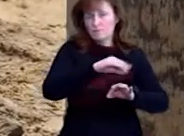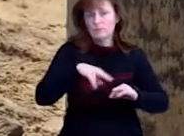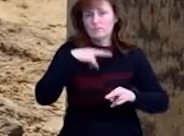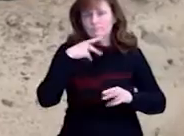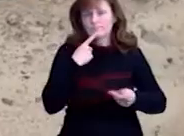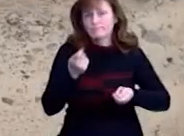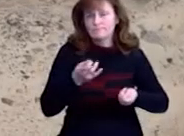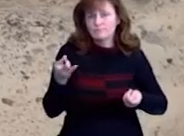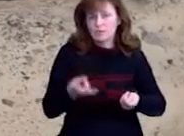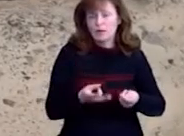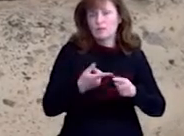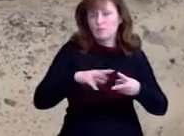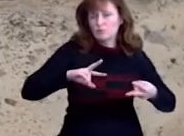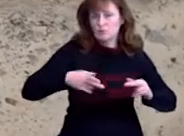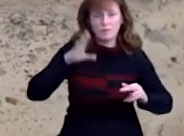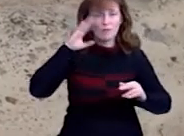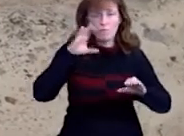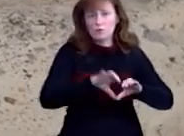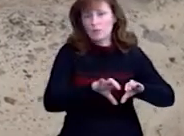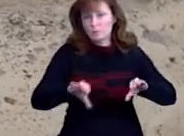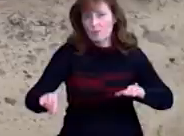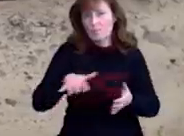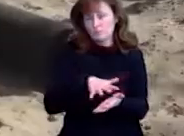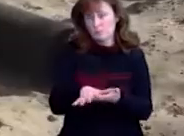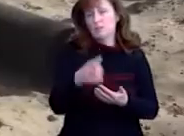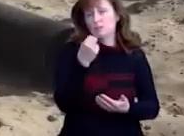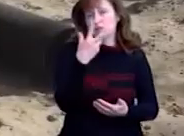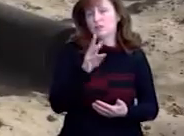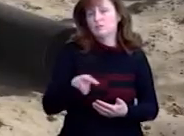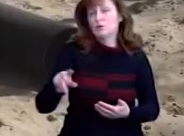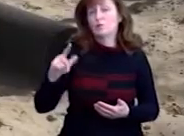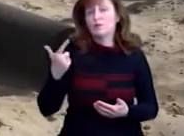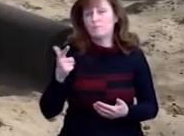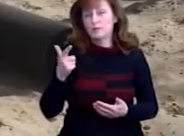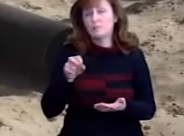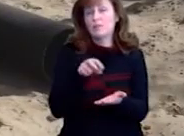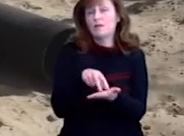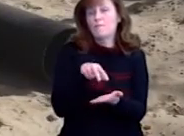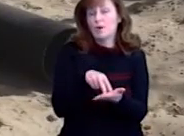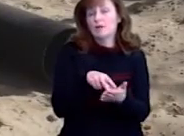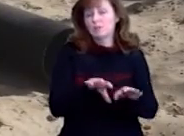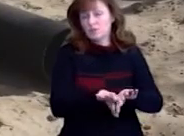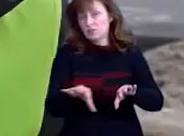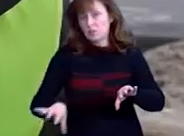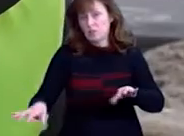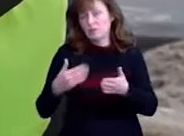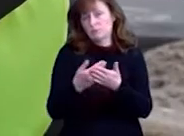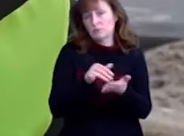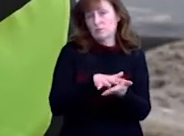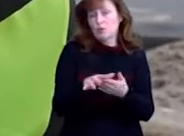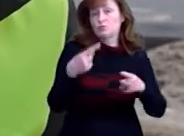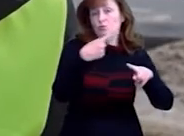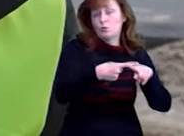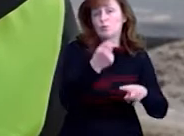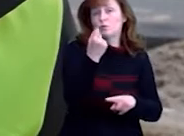електриків. Заміна водопроводу обійдеться в 13 мільйонів гривень. Вартість прокладки каналізації – 11 мільйонів, сказав